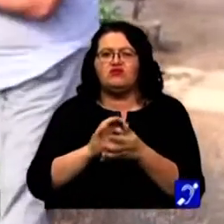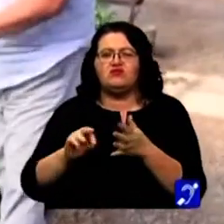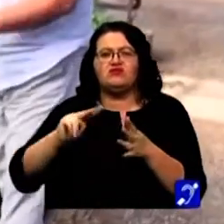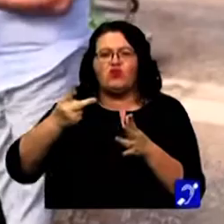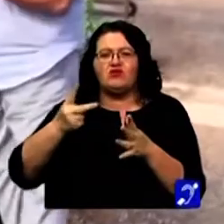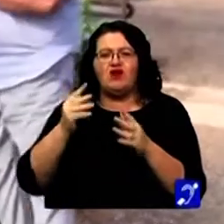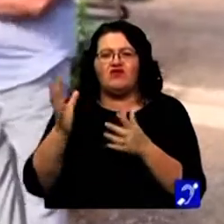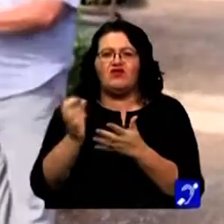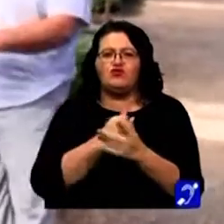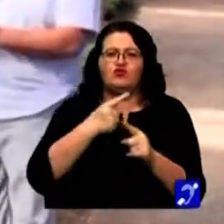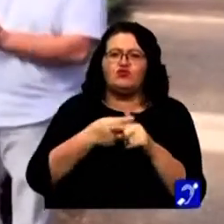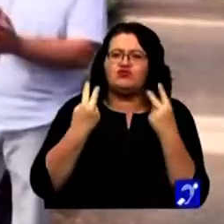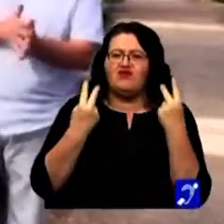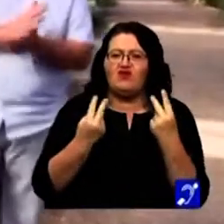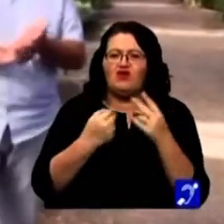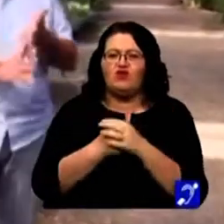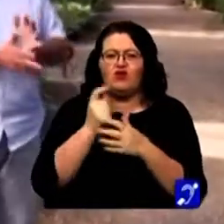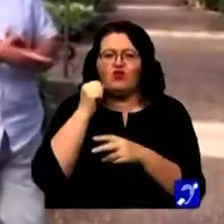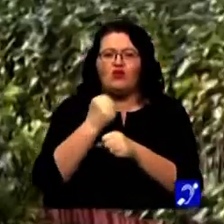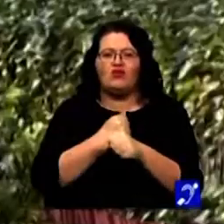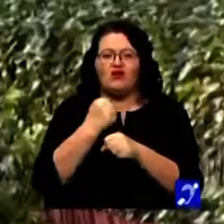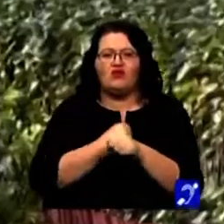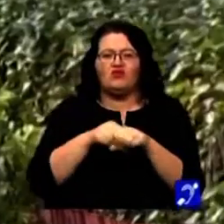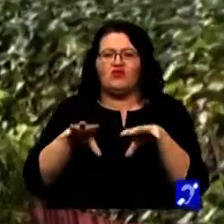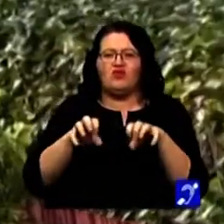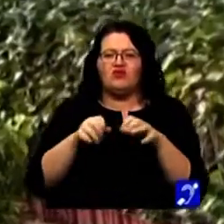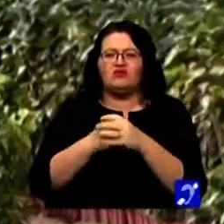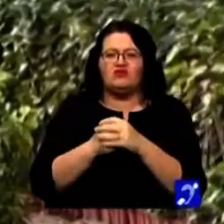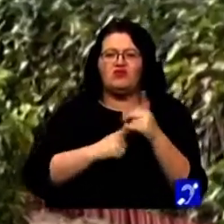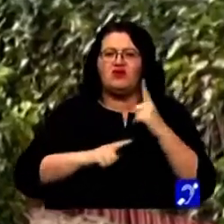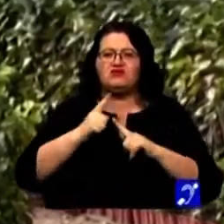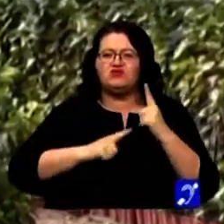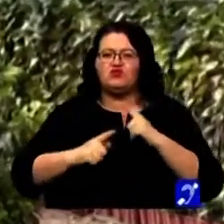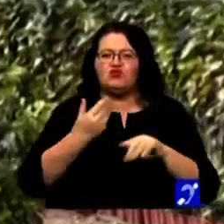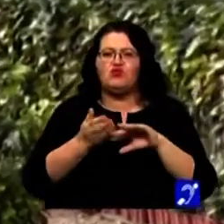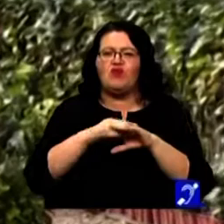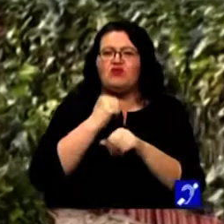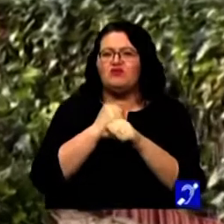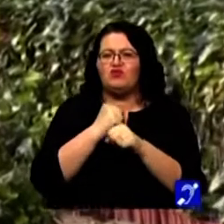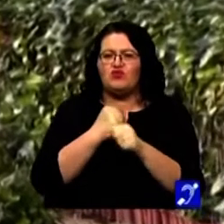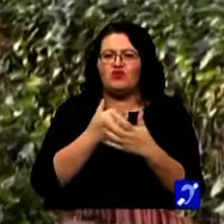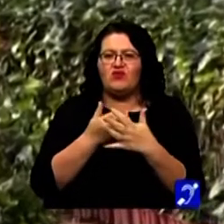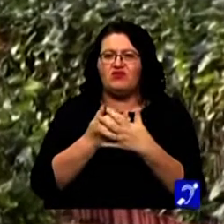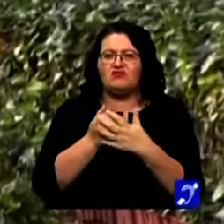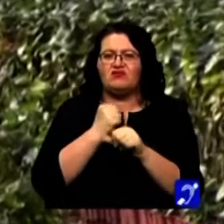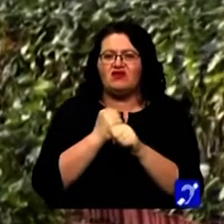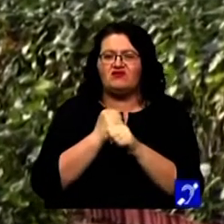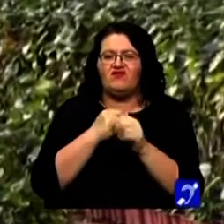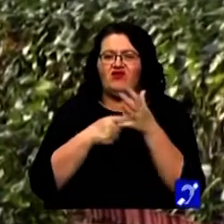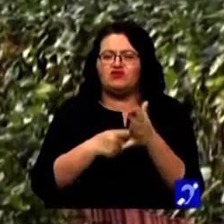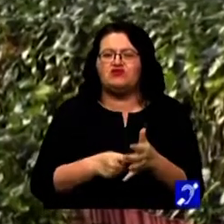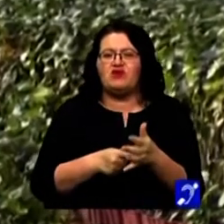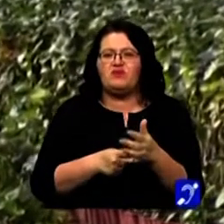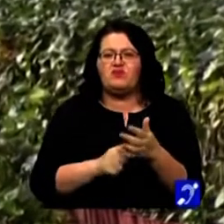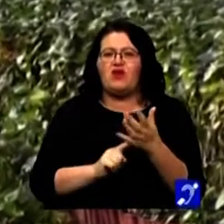de valoare fermierului, care depune pasiune și multă muncă pentru realizarea lor. Trufele apar la 4-5